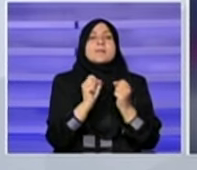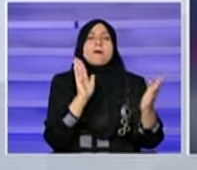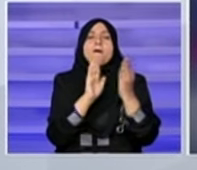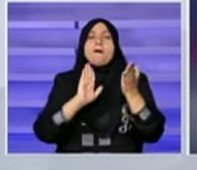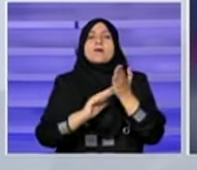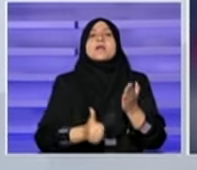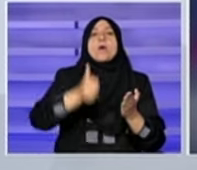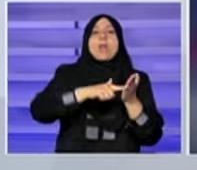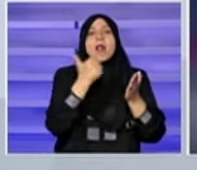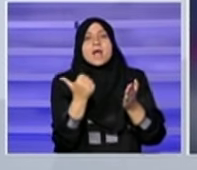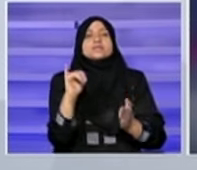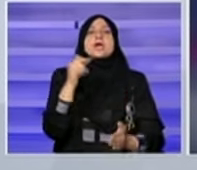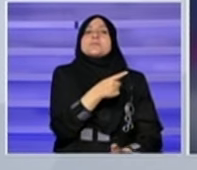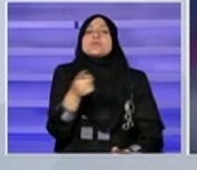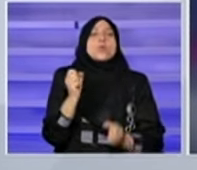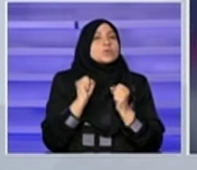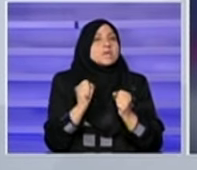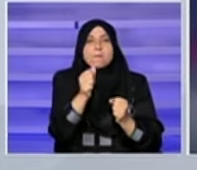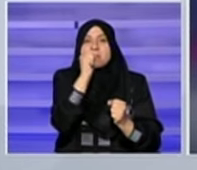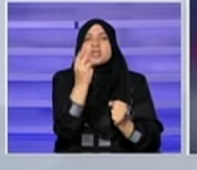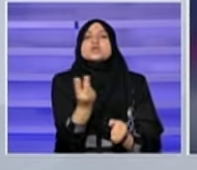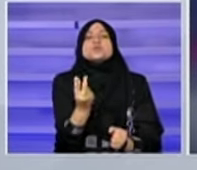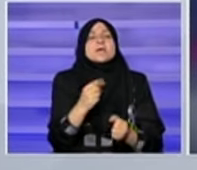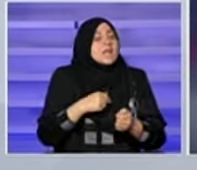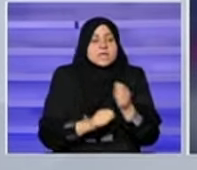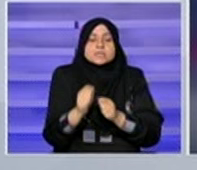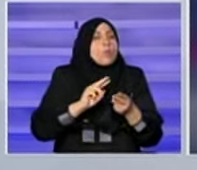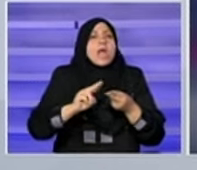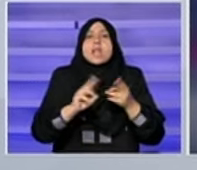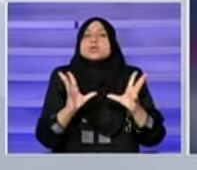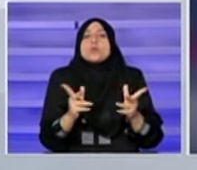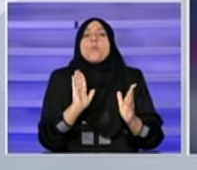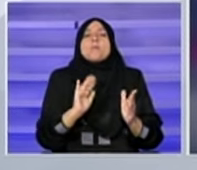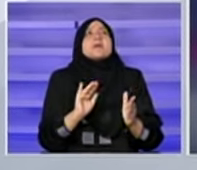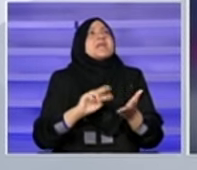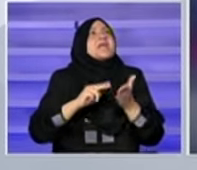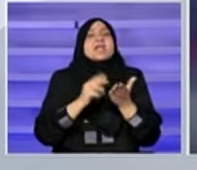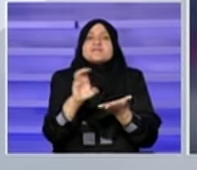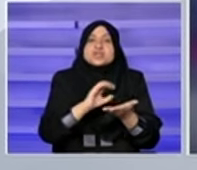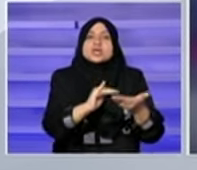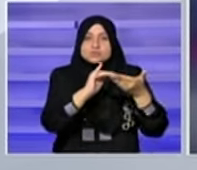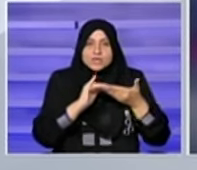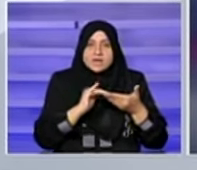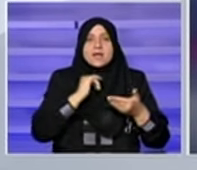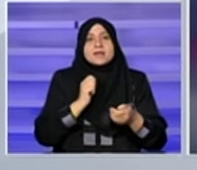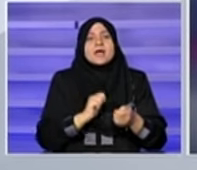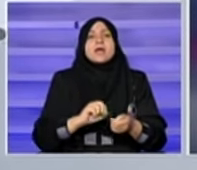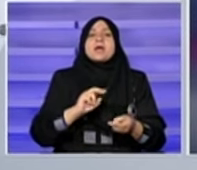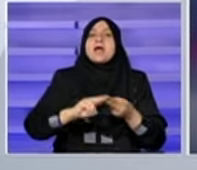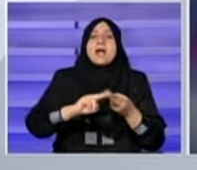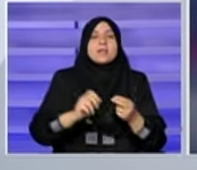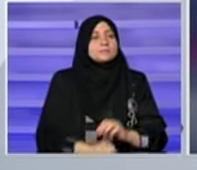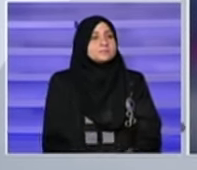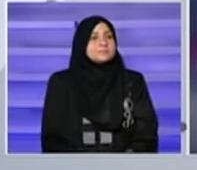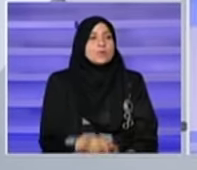خاصة في الخليج ومنطقة الشرق الأوسط يعني ما هي الحلول المتاحة أو حلول التقنية المتاحة للتعامل مع هذه المشكلة؟ في